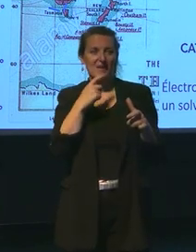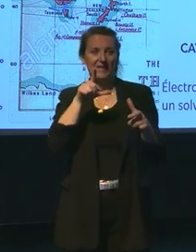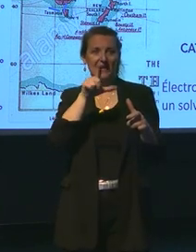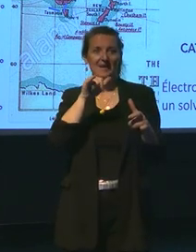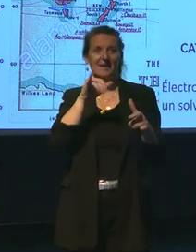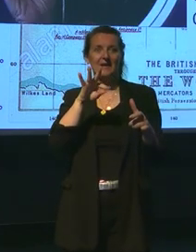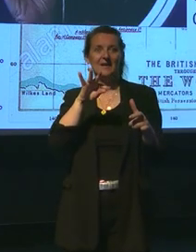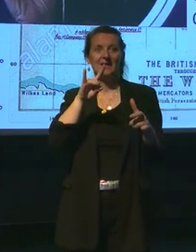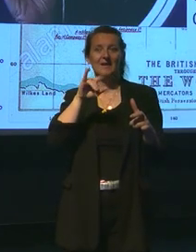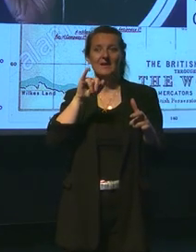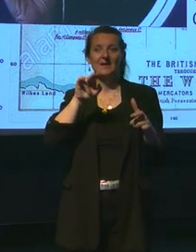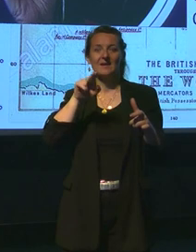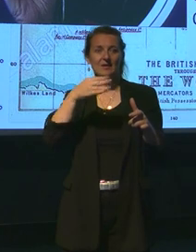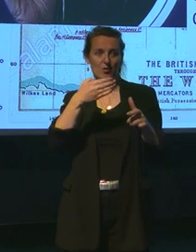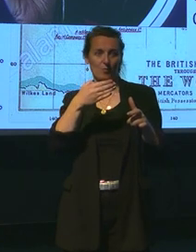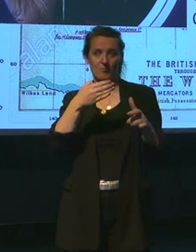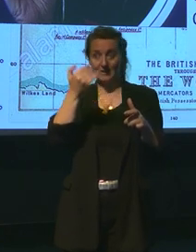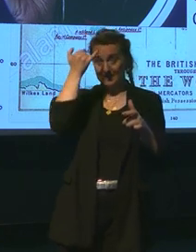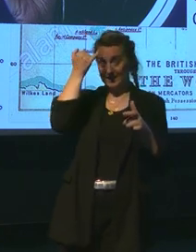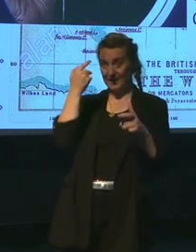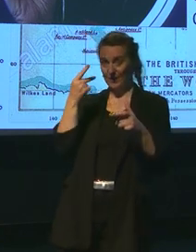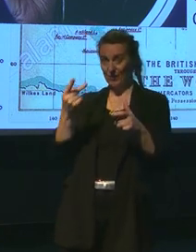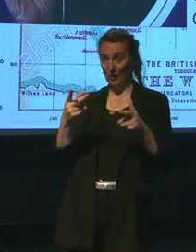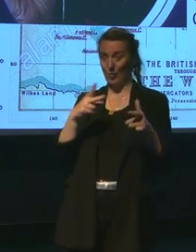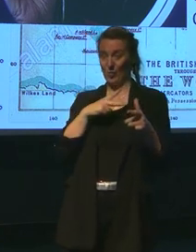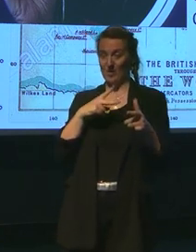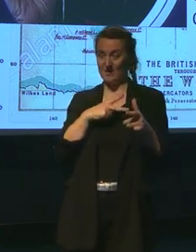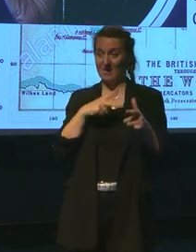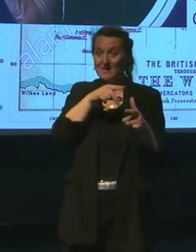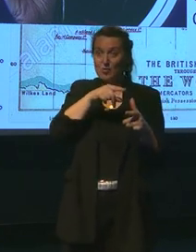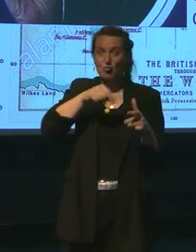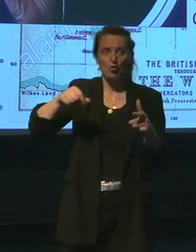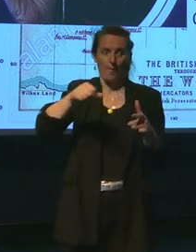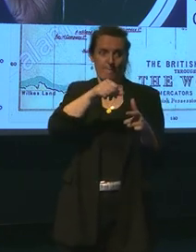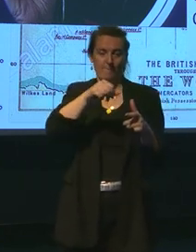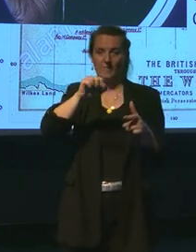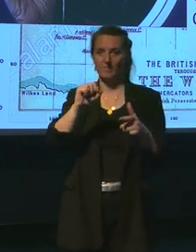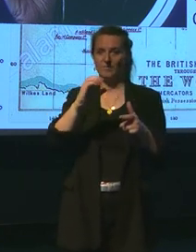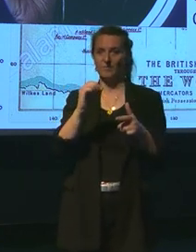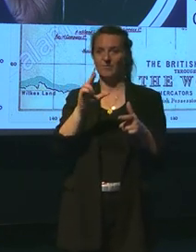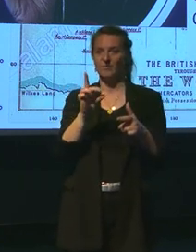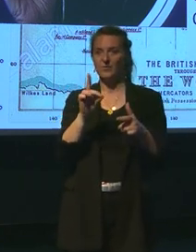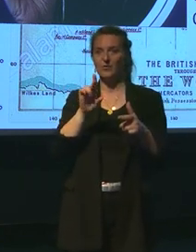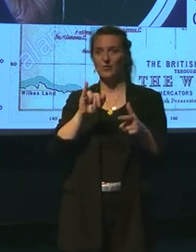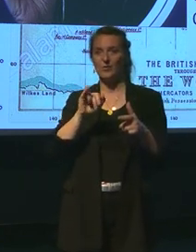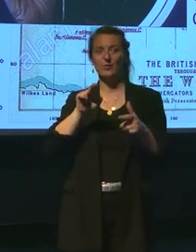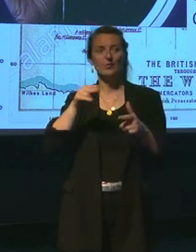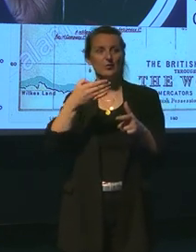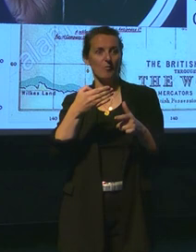l'idée de Jules Verne, c'était d'avoir du sodium. Quelle idée géniale ! Il faudra attendre 2012